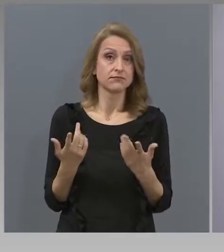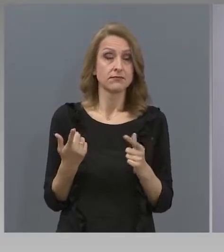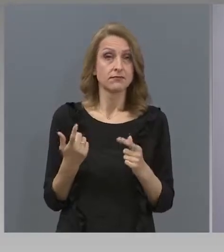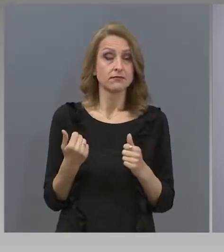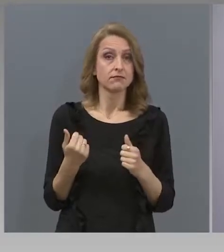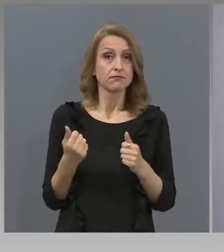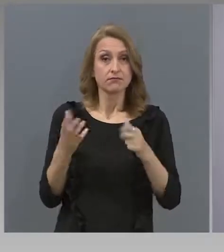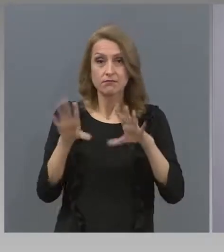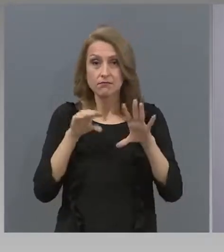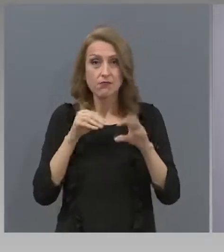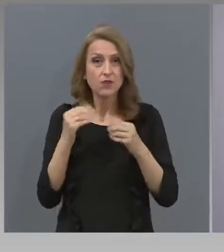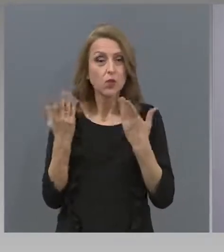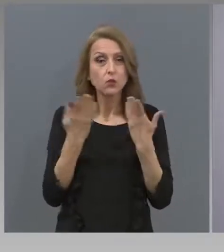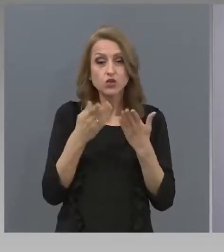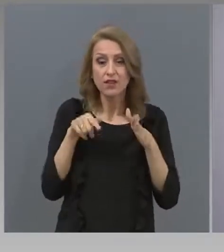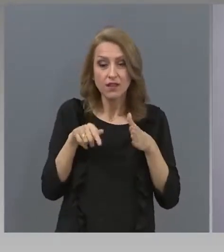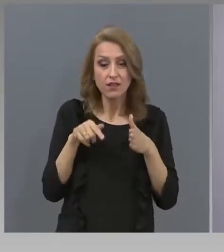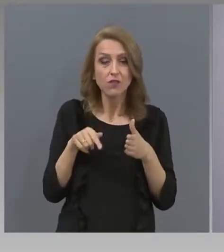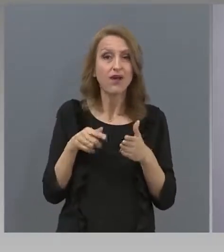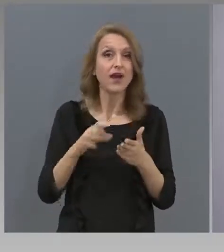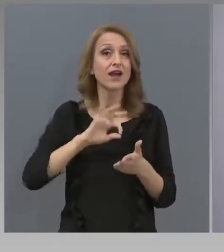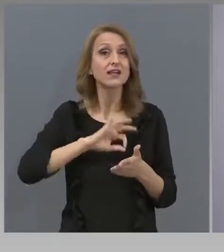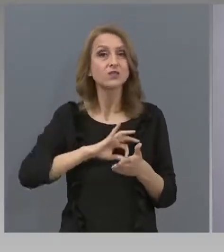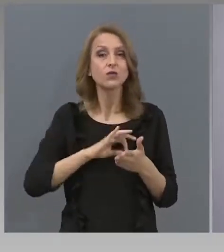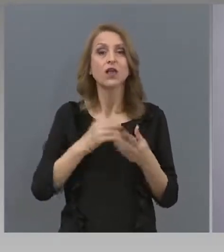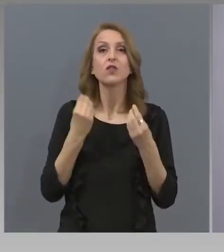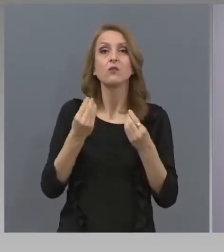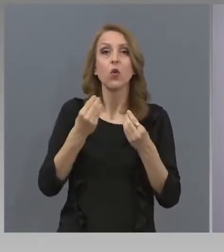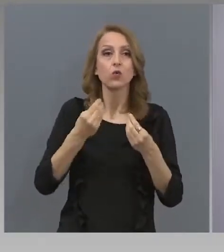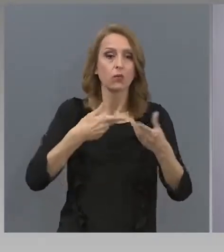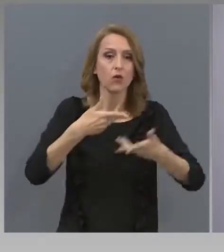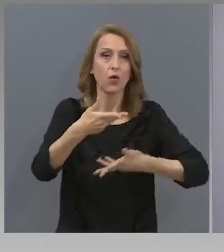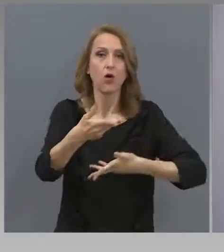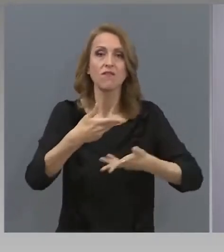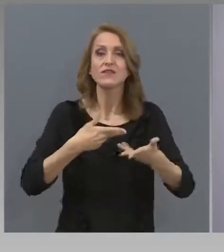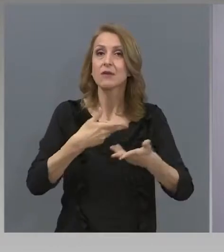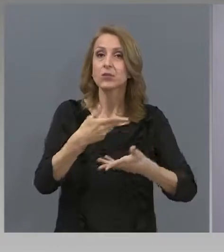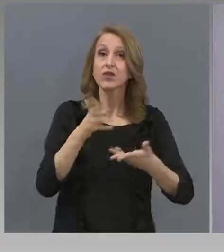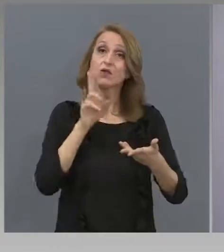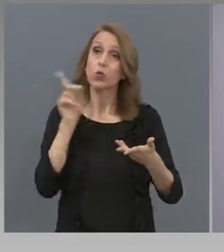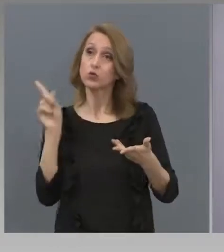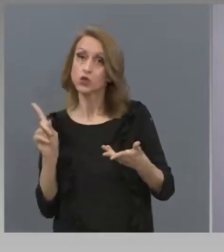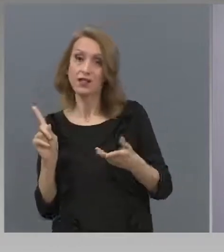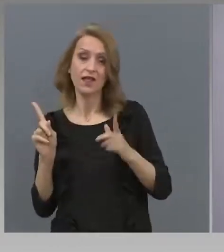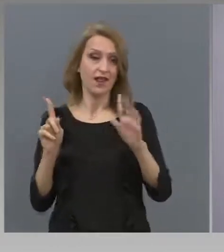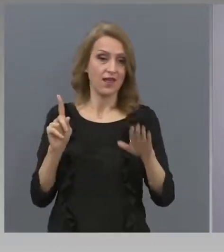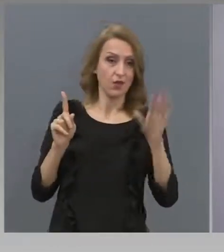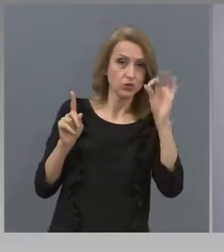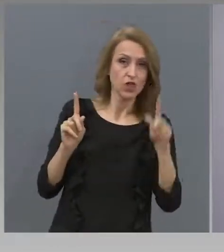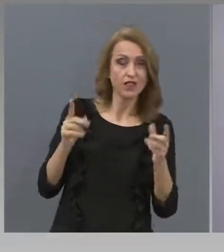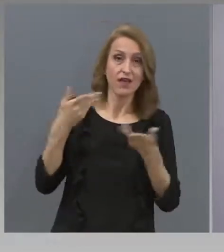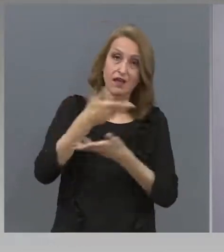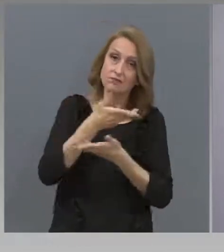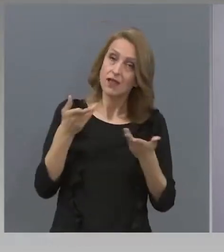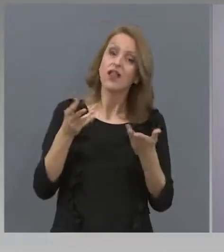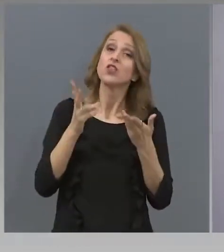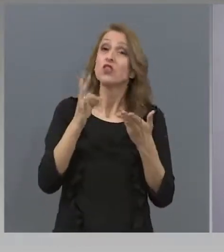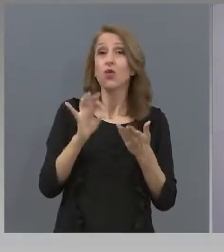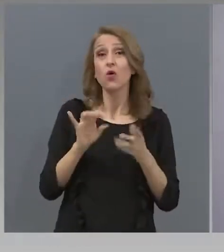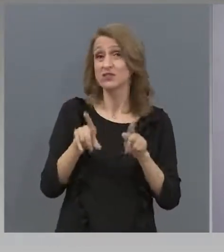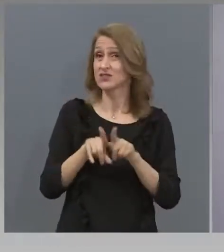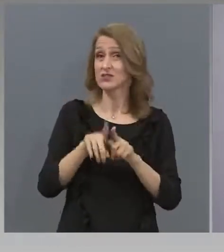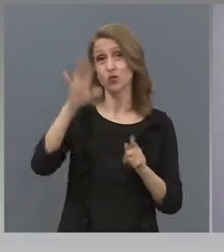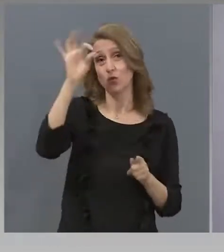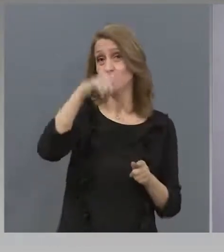в резултат на взаимодействие с учителите, но учението, подготовката за един изпит е и самостоятелната